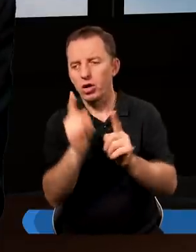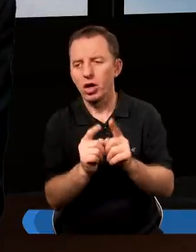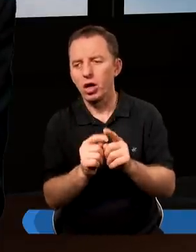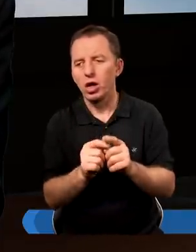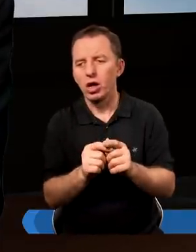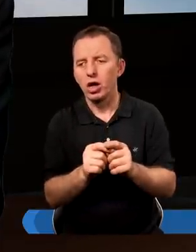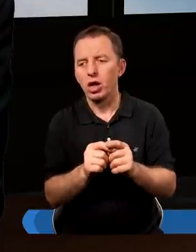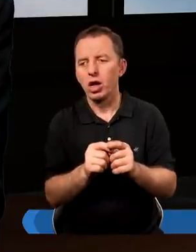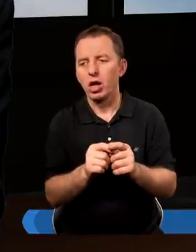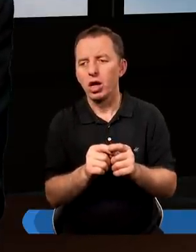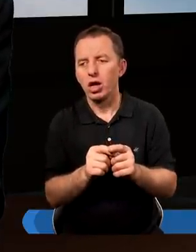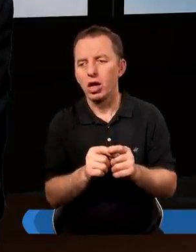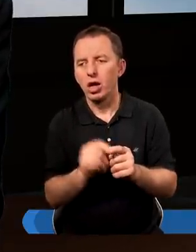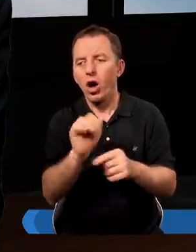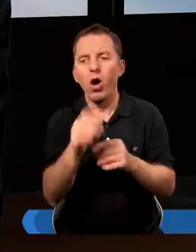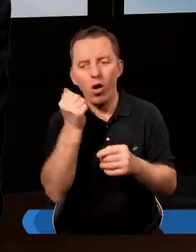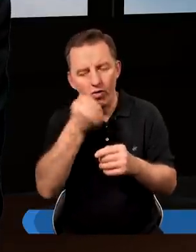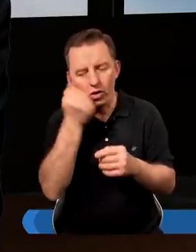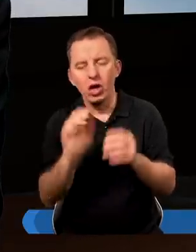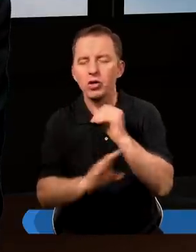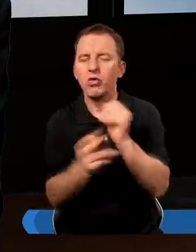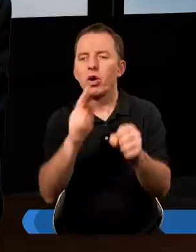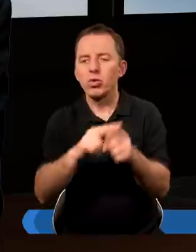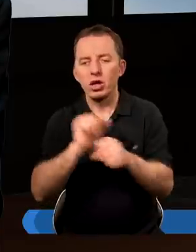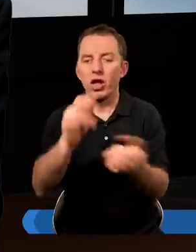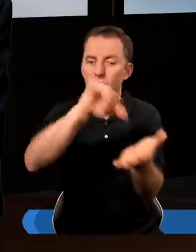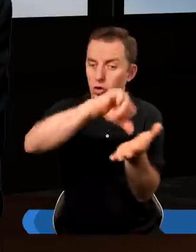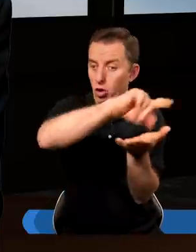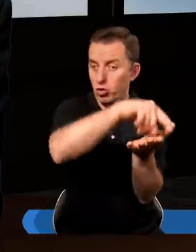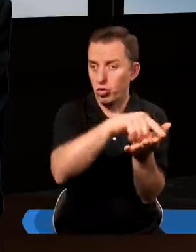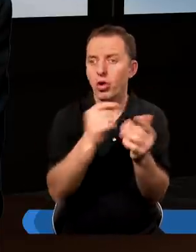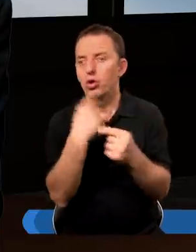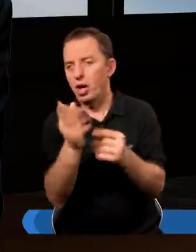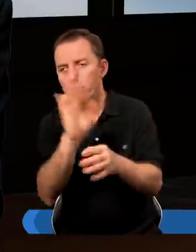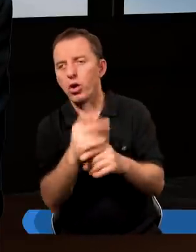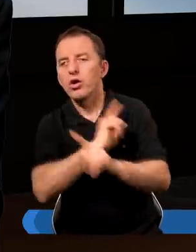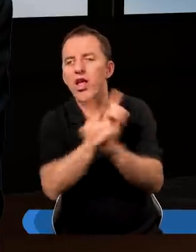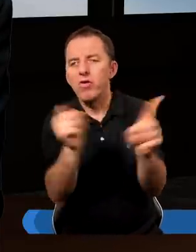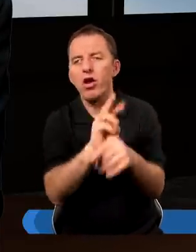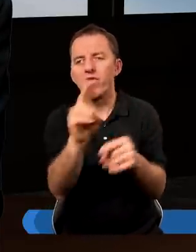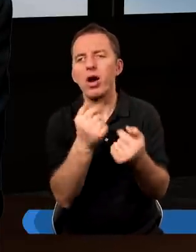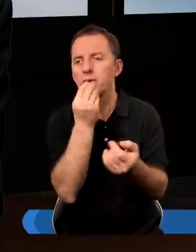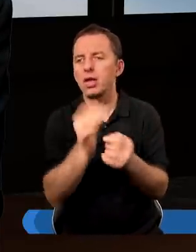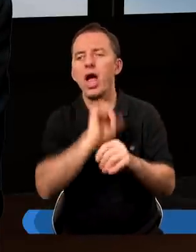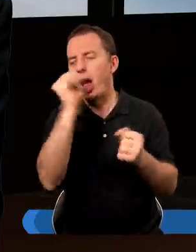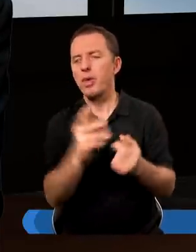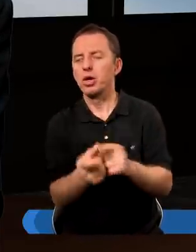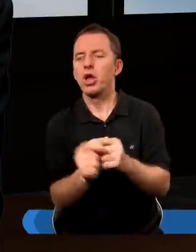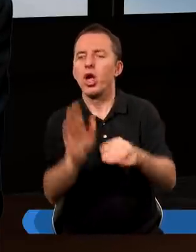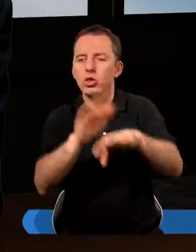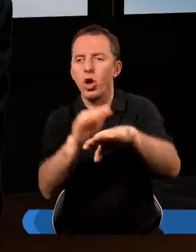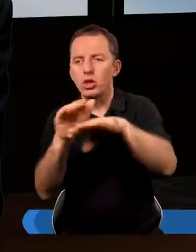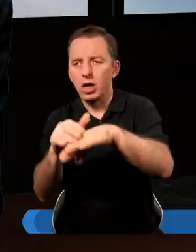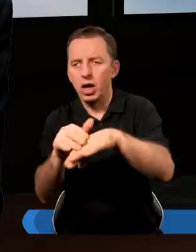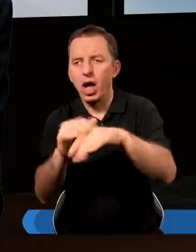ogrodu tylko z owocu drzewa, który jest w środku ogrodu rzekł Bóg nie wolno Wam z niego jeść ani